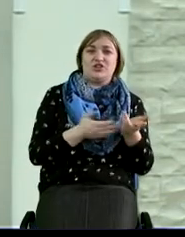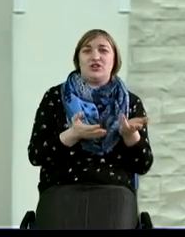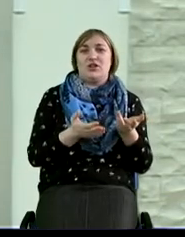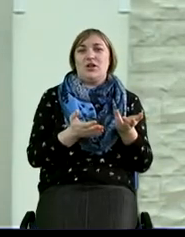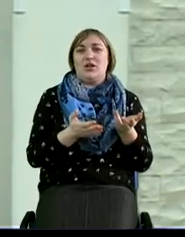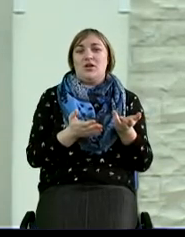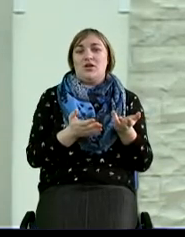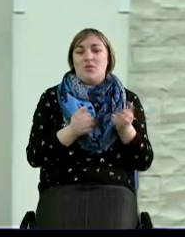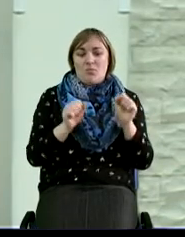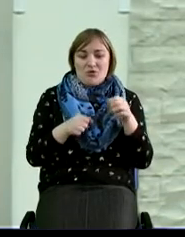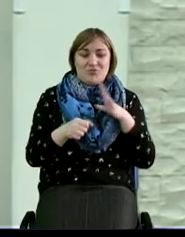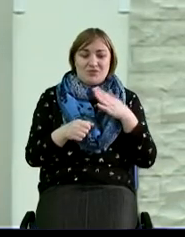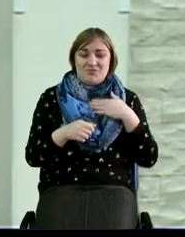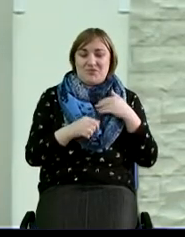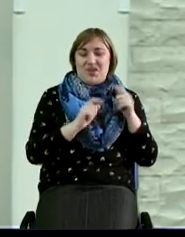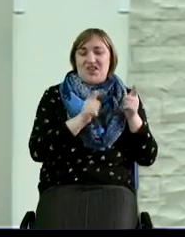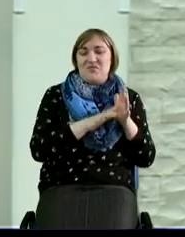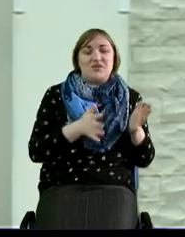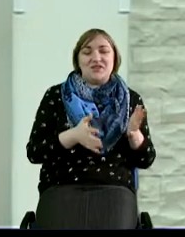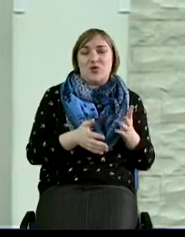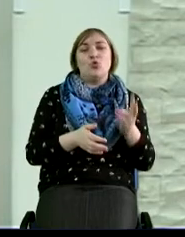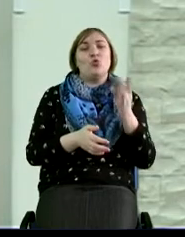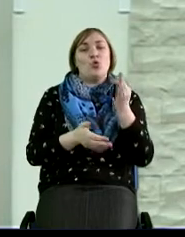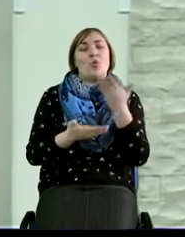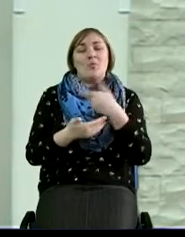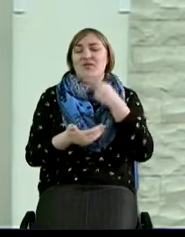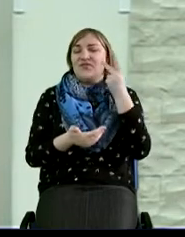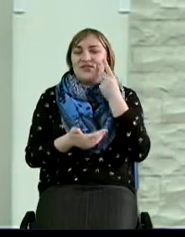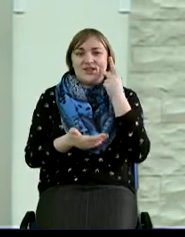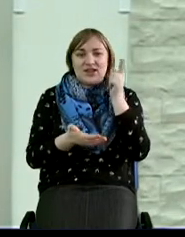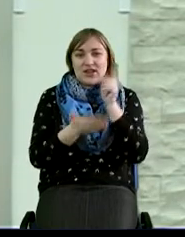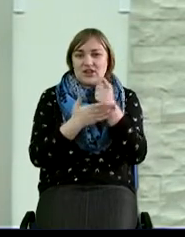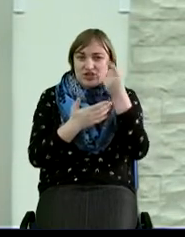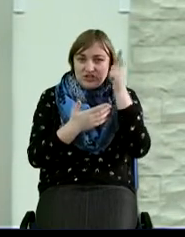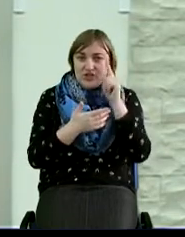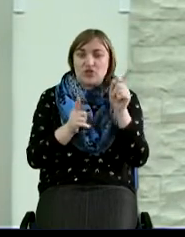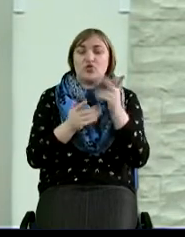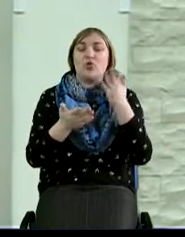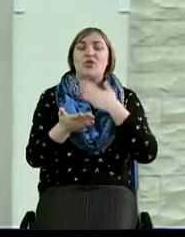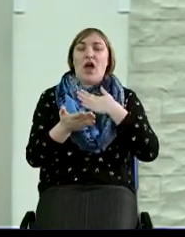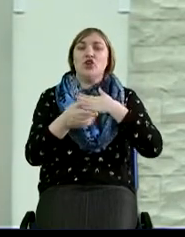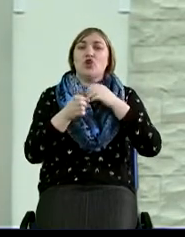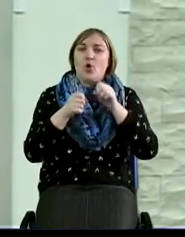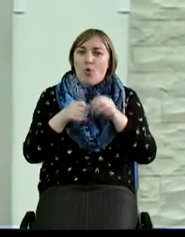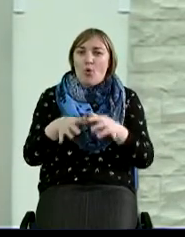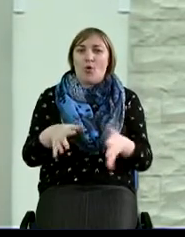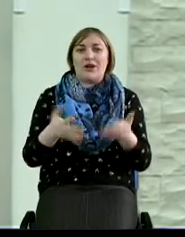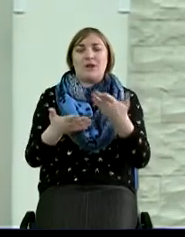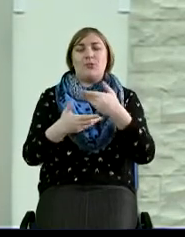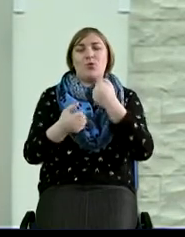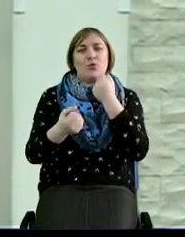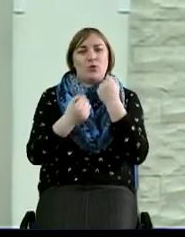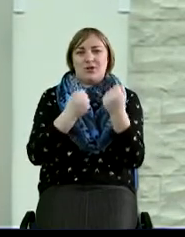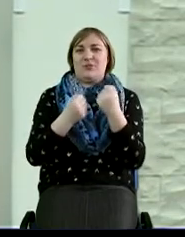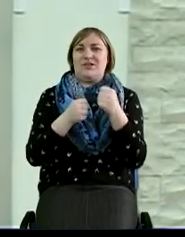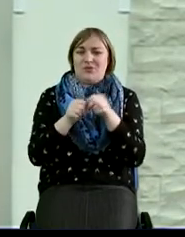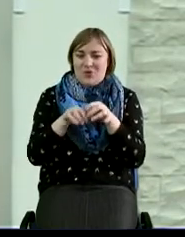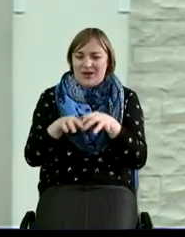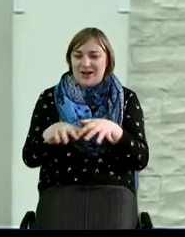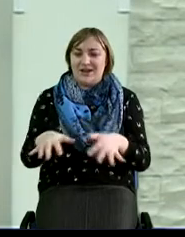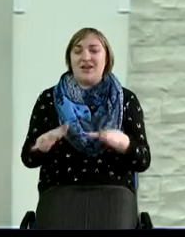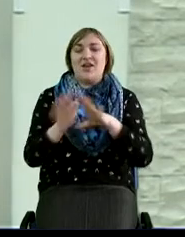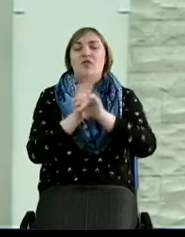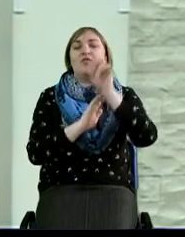может быть, нас не признают, но мы всегда должны знать, что наши корни, что мы укреплены, укоренены, все равно